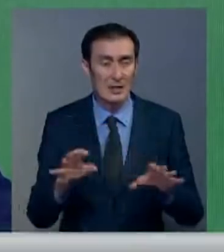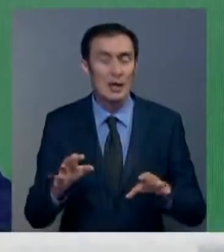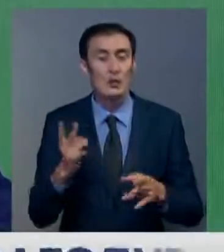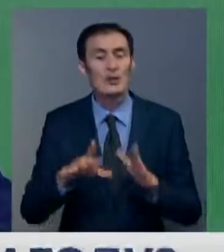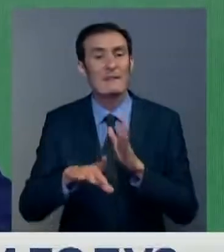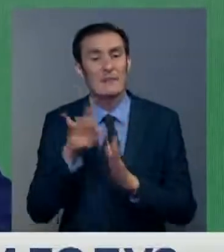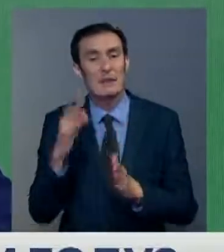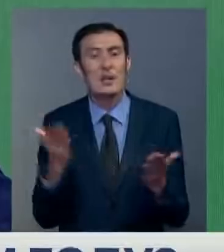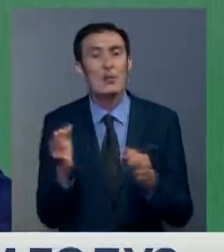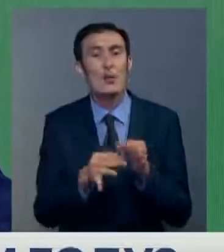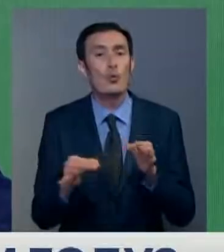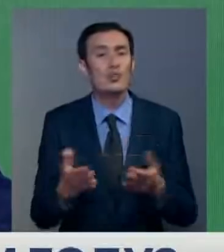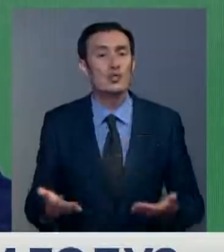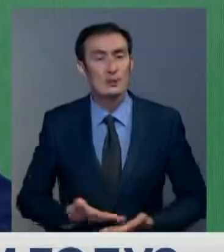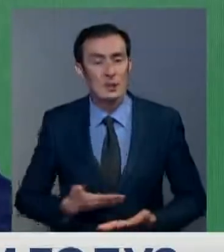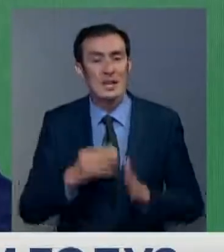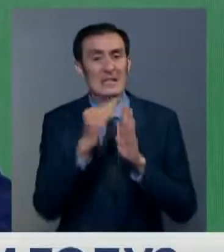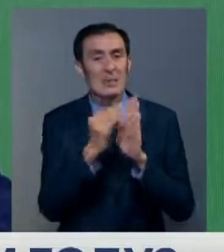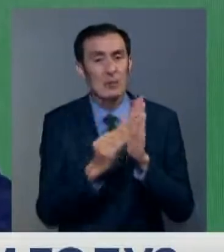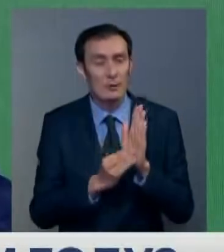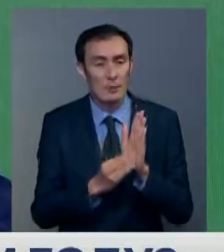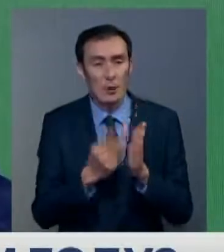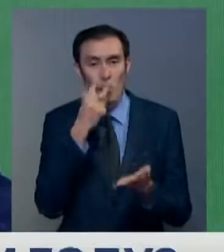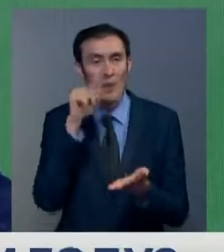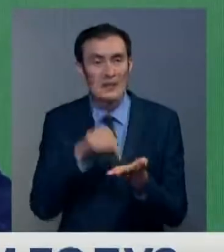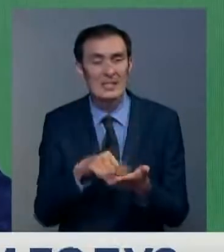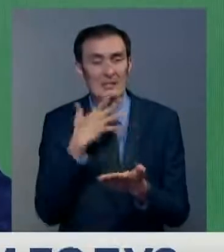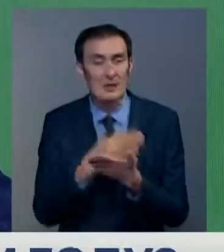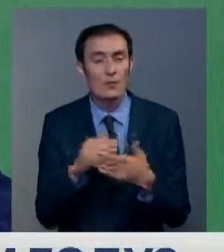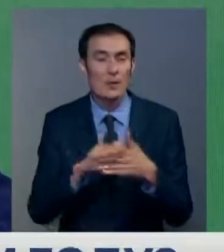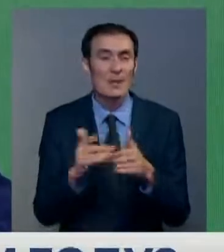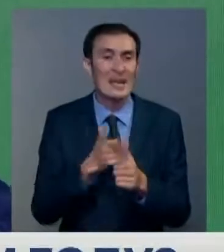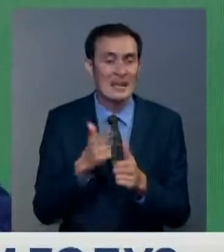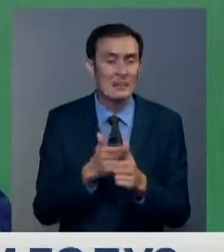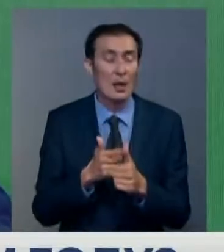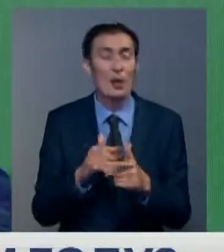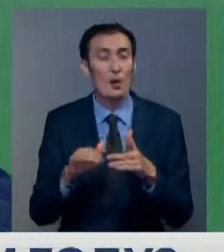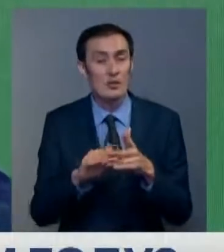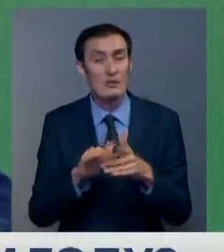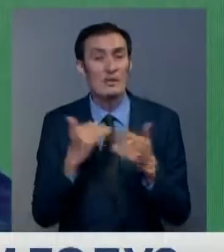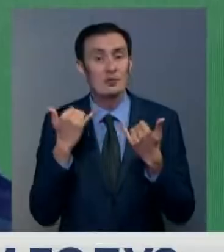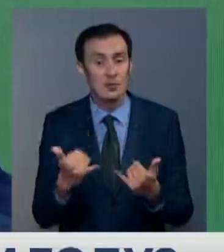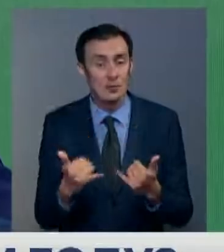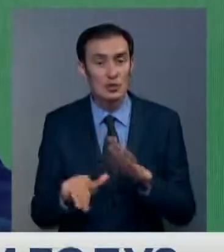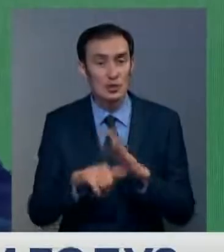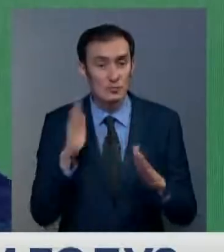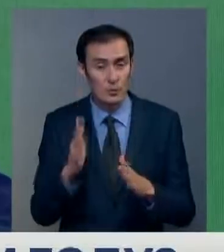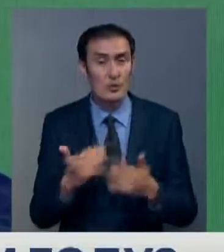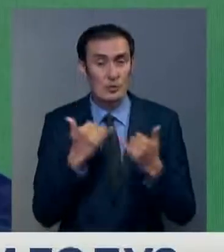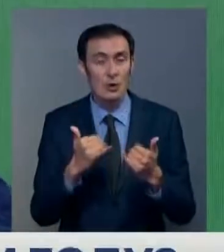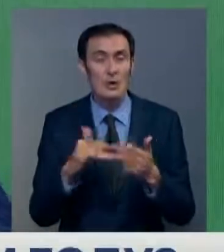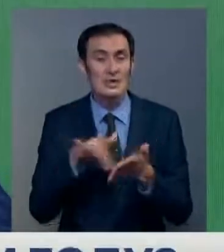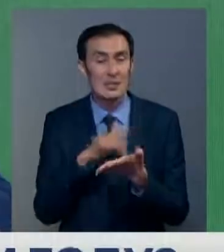нужно выбрать регион проживания. Заполнить анкету, указав в ней личные данные. Если вы хотите принести жертву, сайт автоматически